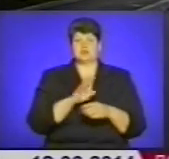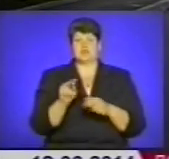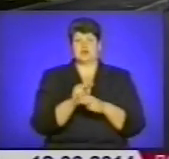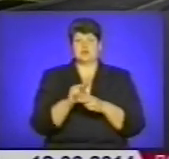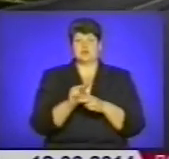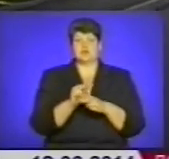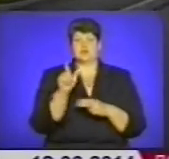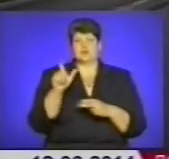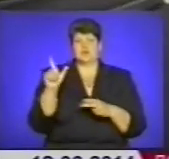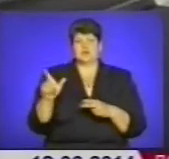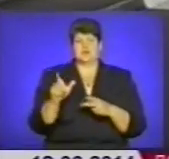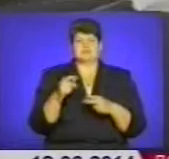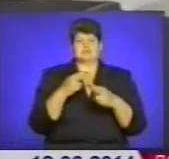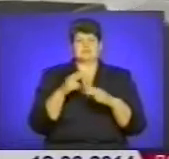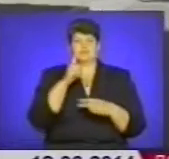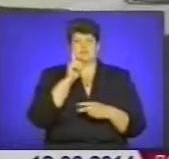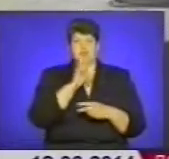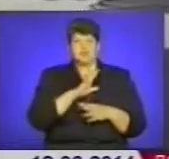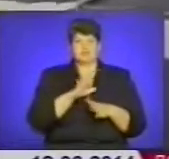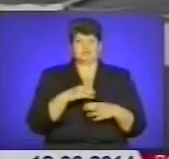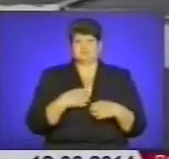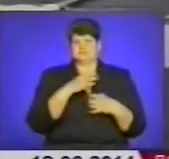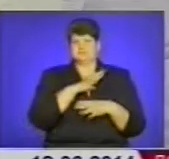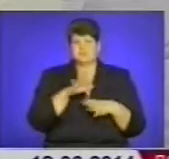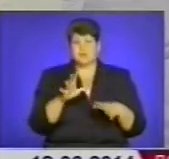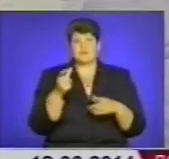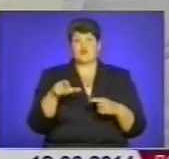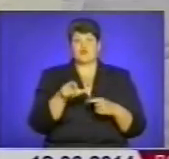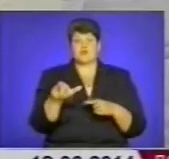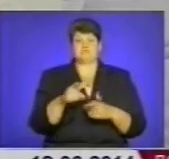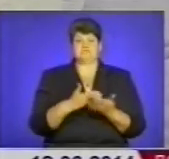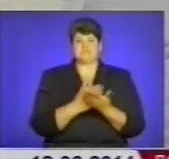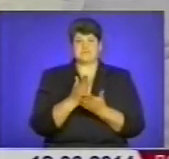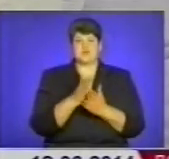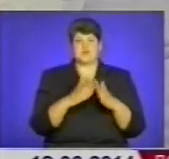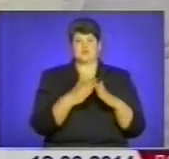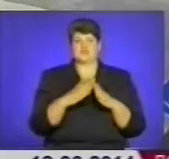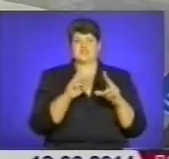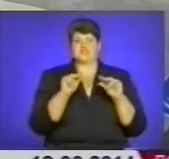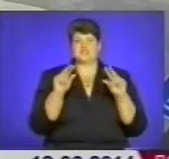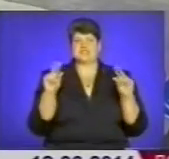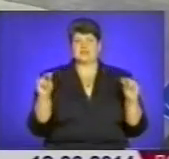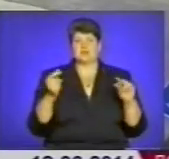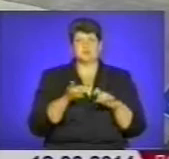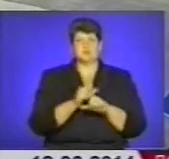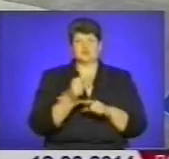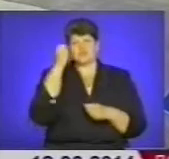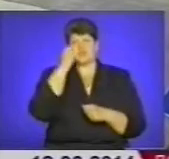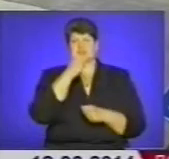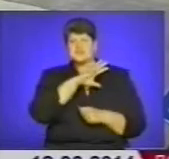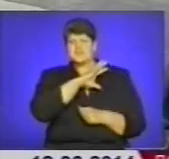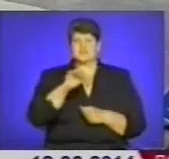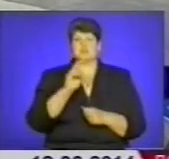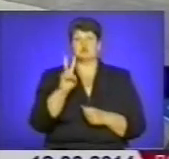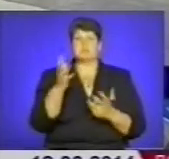мешканців незручності не турбували. Головна дорога до їх двору тепер якісна, а сусіди щасливі. Ми щиро вдячні всім, хто